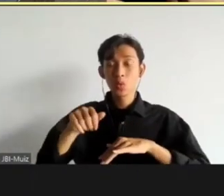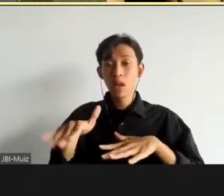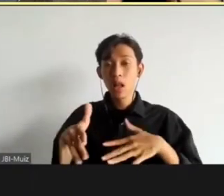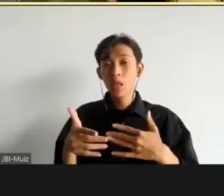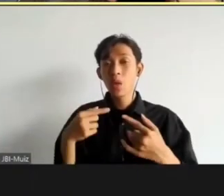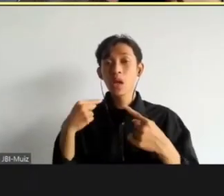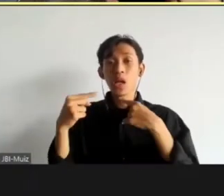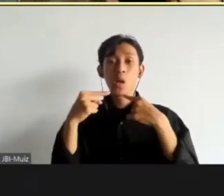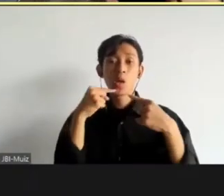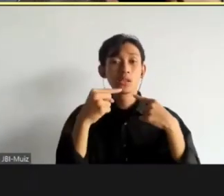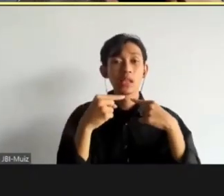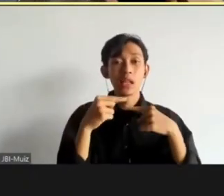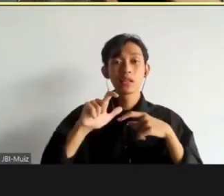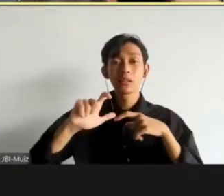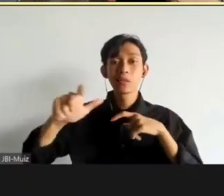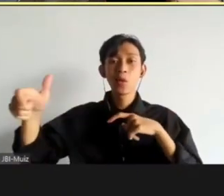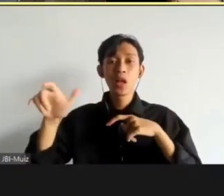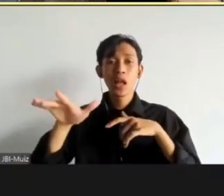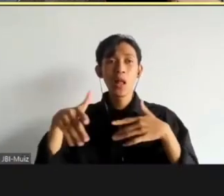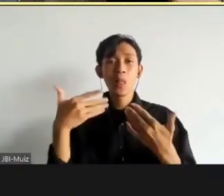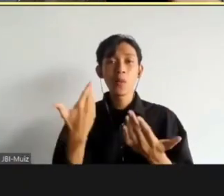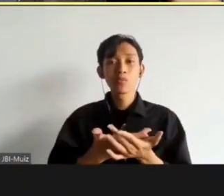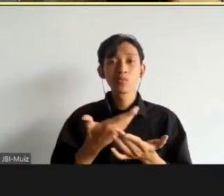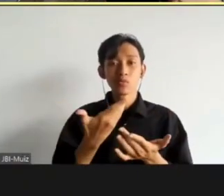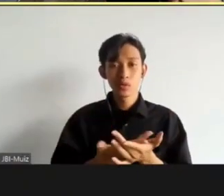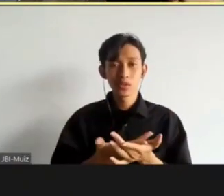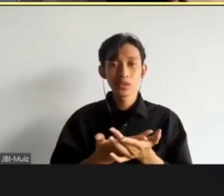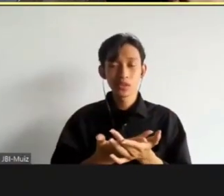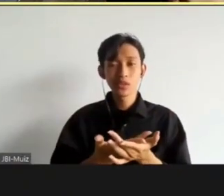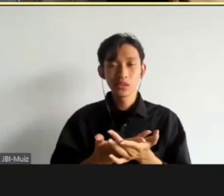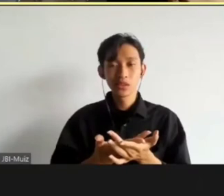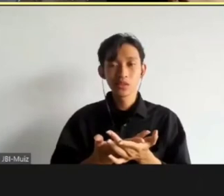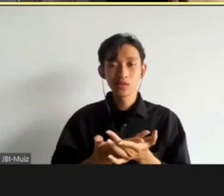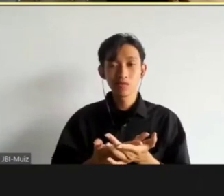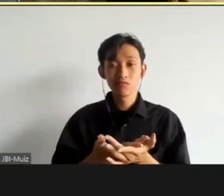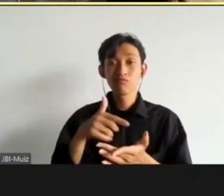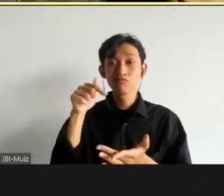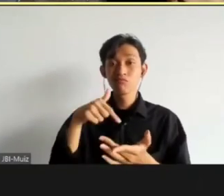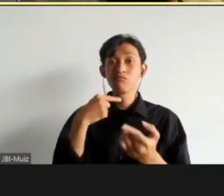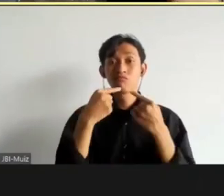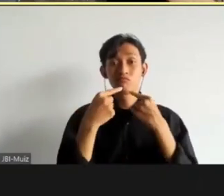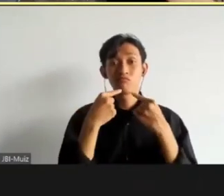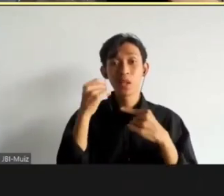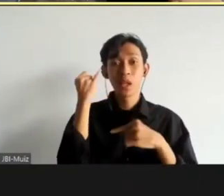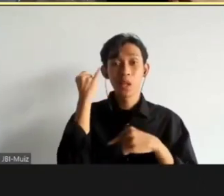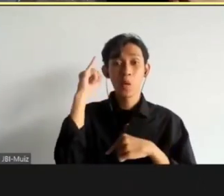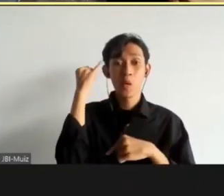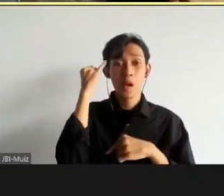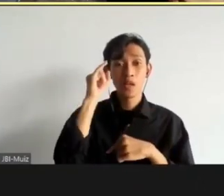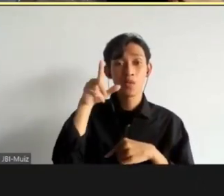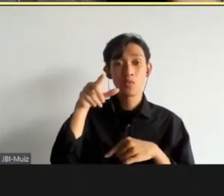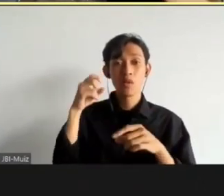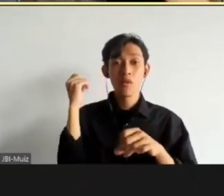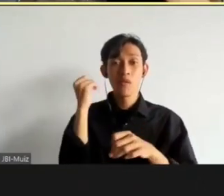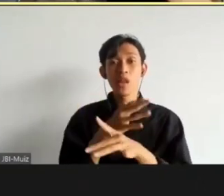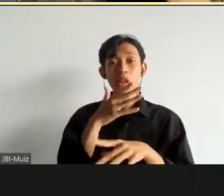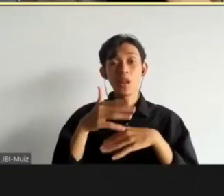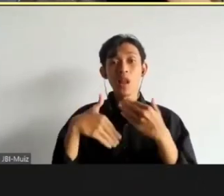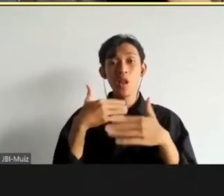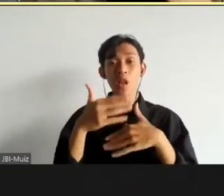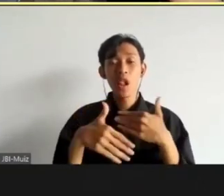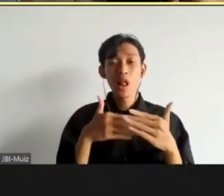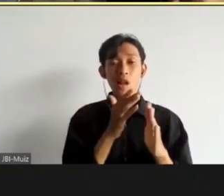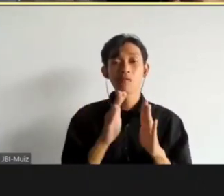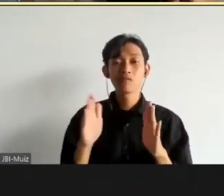menegosiasikan proses atau pembuktiannya. Kemudian ple bargain merupakan inovasi untuk efektivitas tentang kelola dan kepatuhan